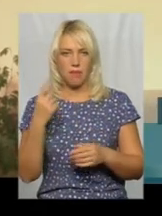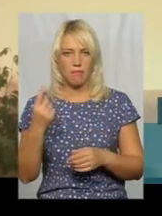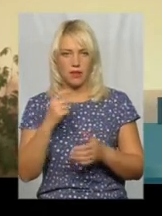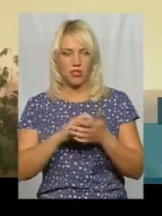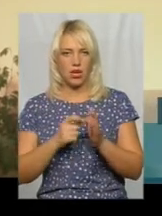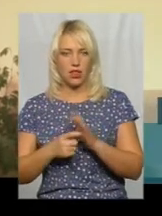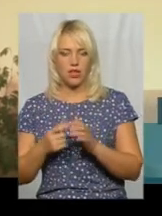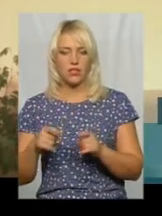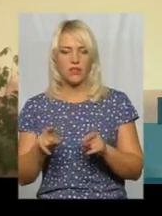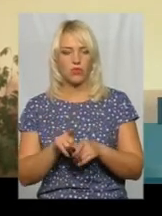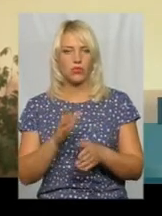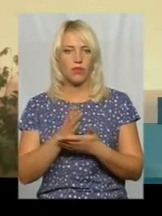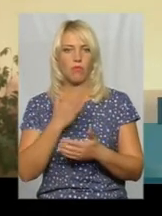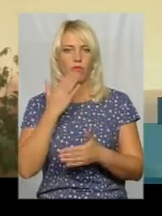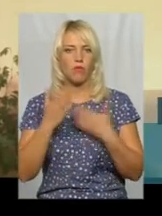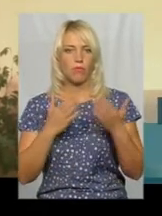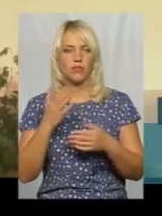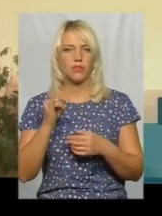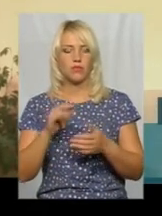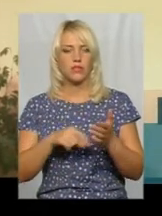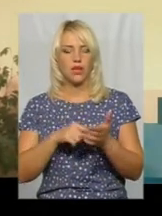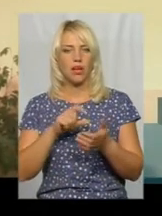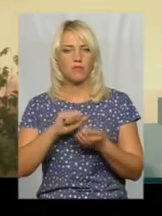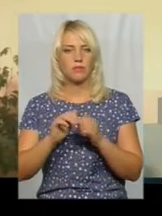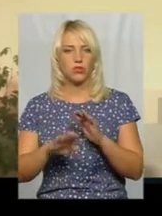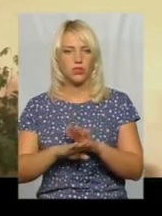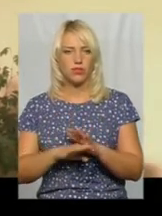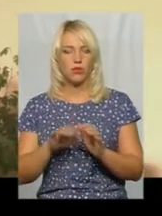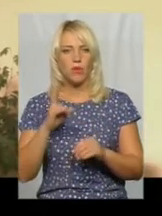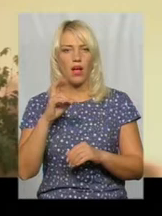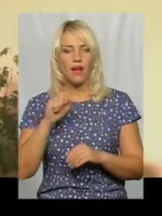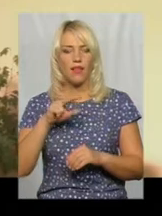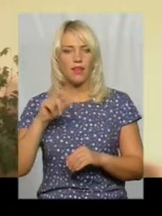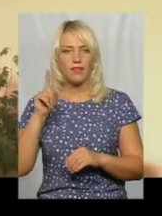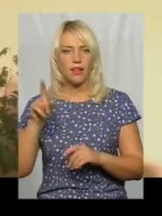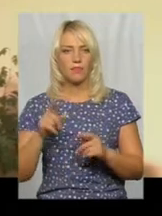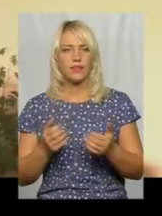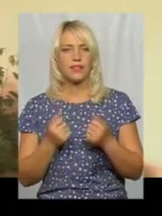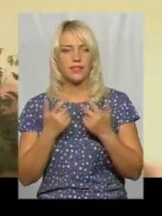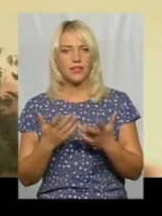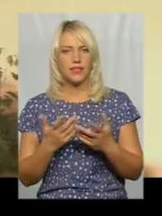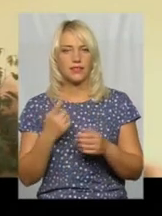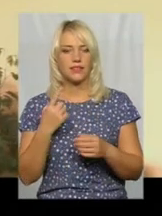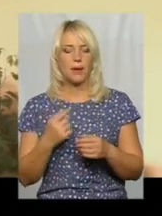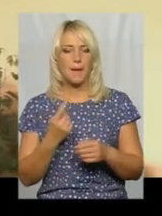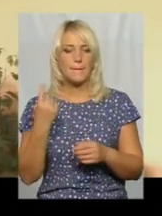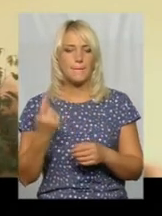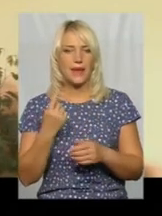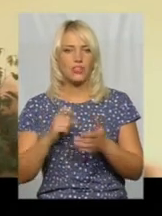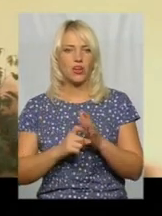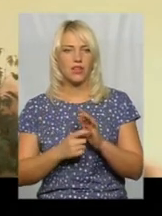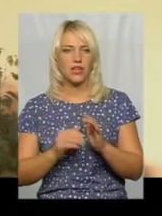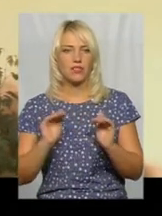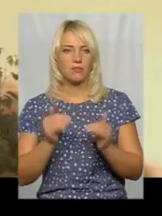у попиті в місті Кам'янці-Подільському, але там кількість перших класів значно менша,